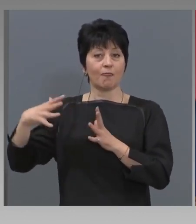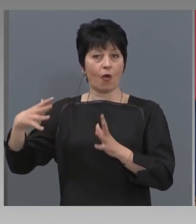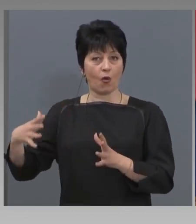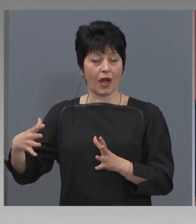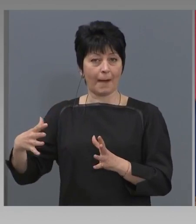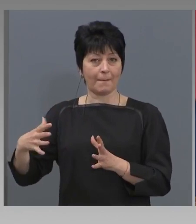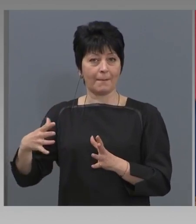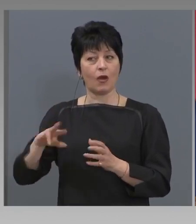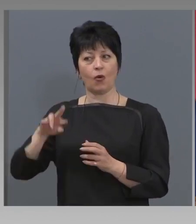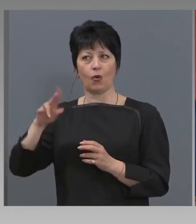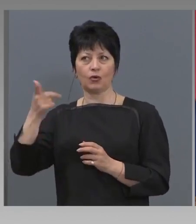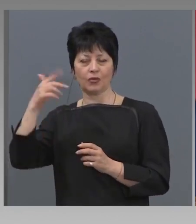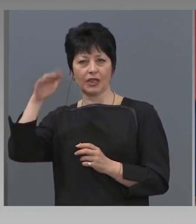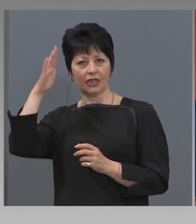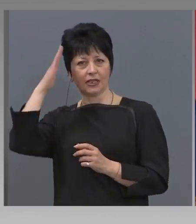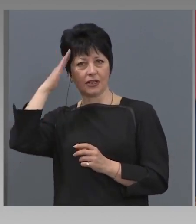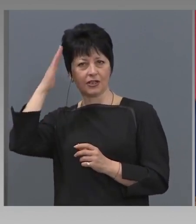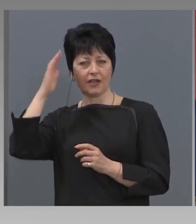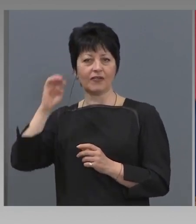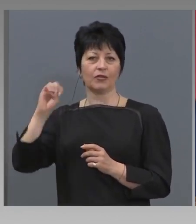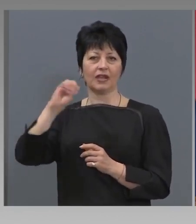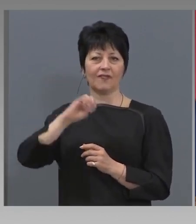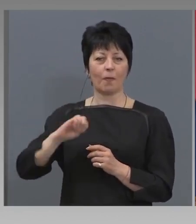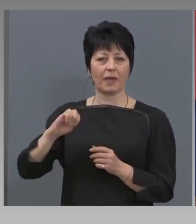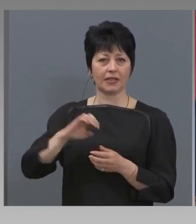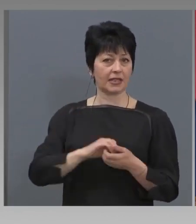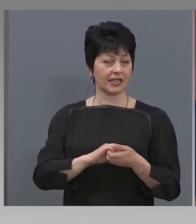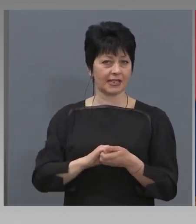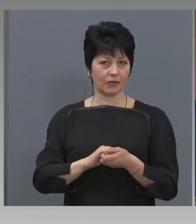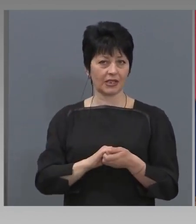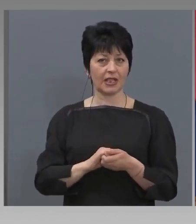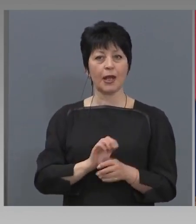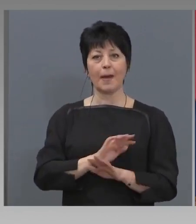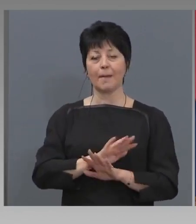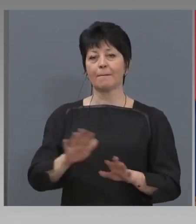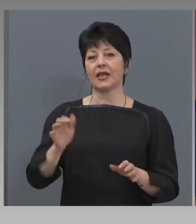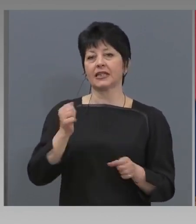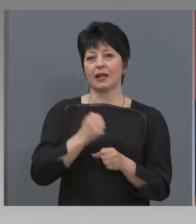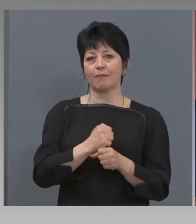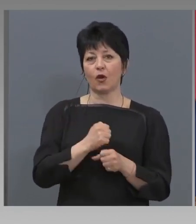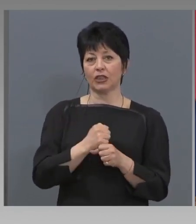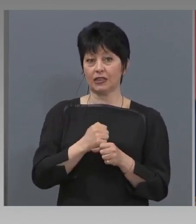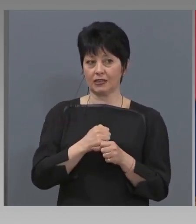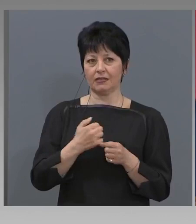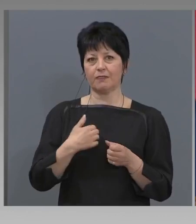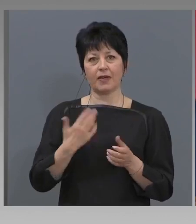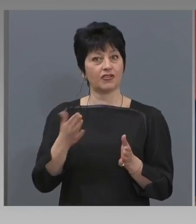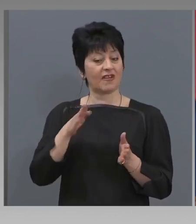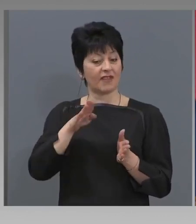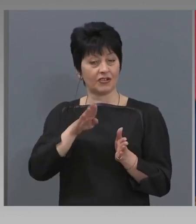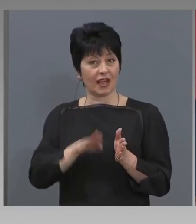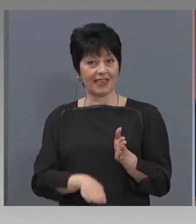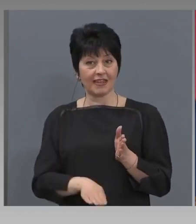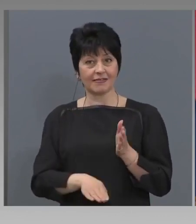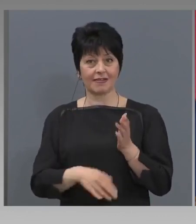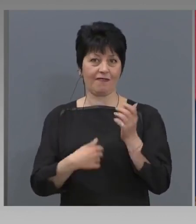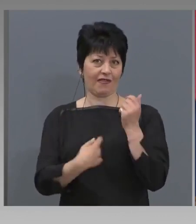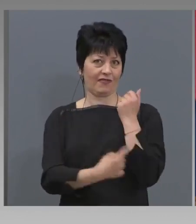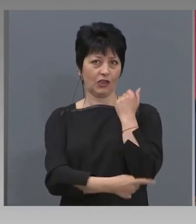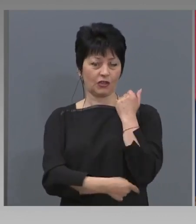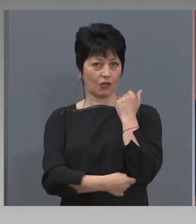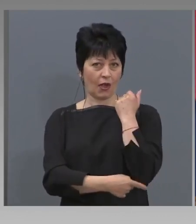от другите страни в Европейския съюз, безработицата ни беше най-низката в историята на България,